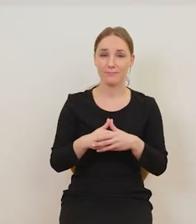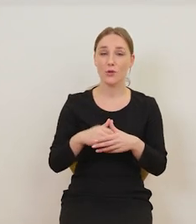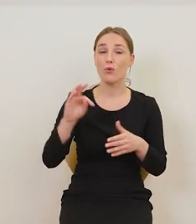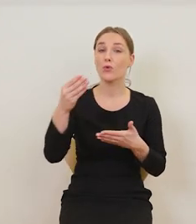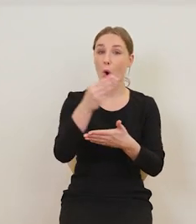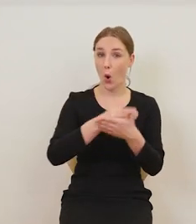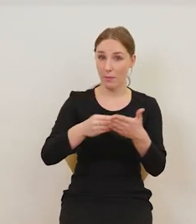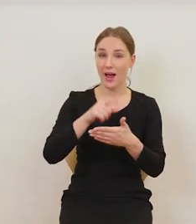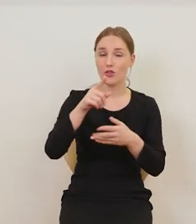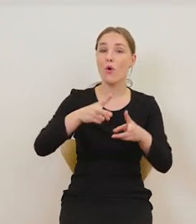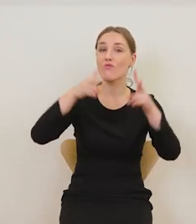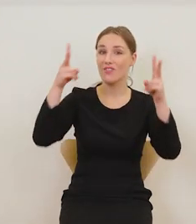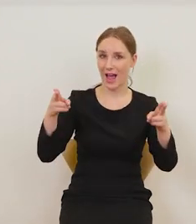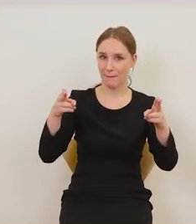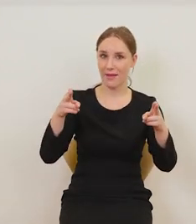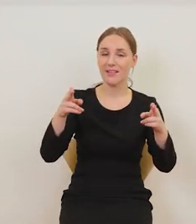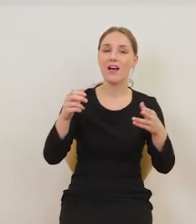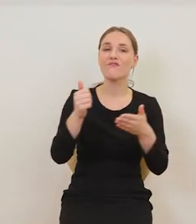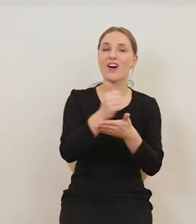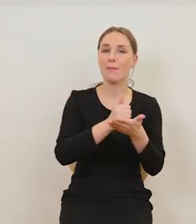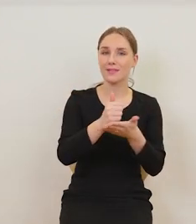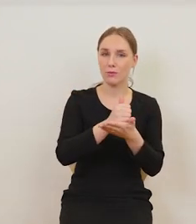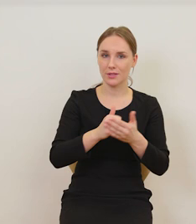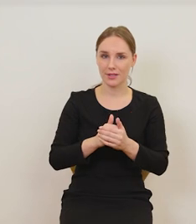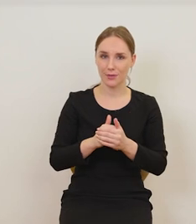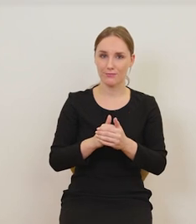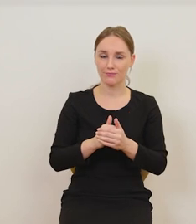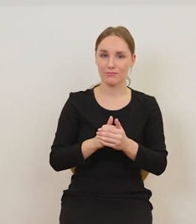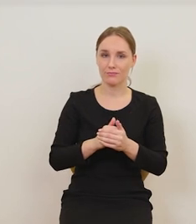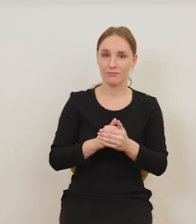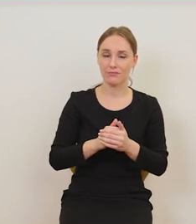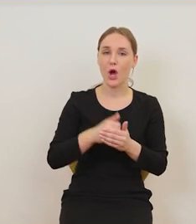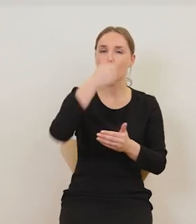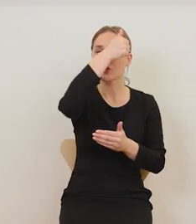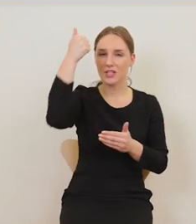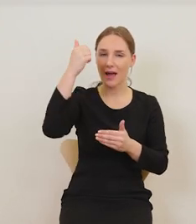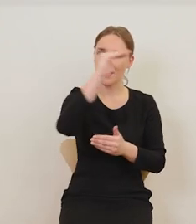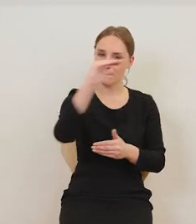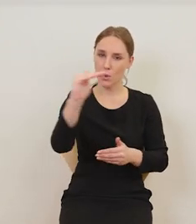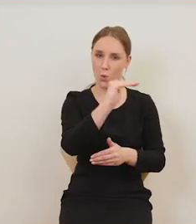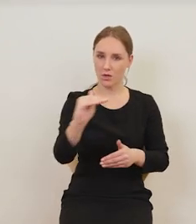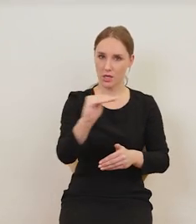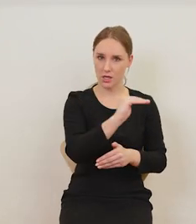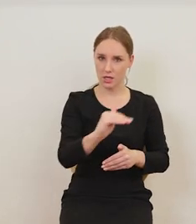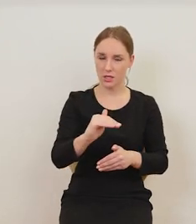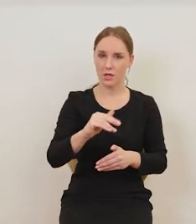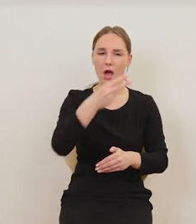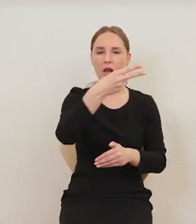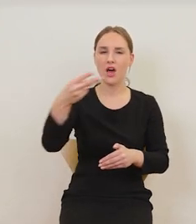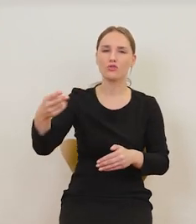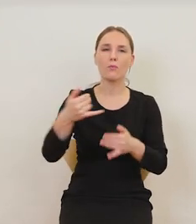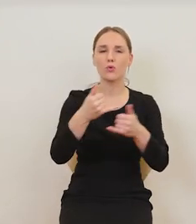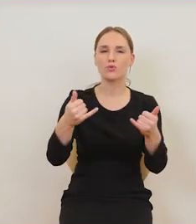jego obrazu farmaceutyki. Na półkach, zapewne szklanych, leżą